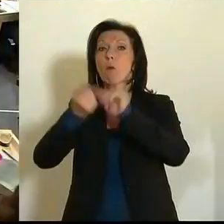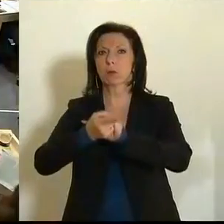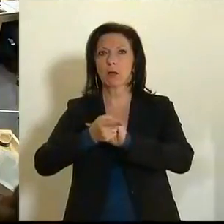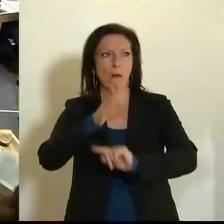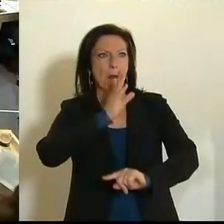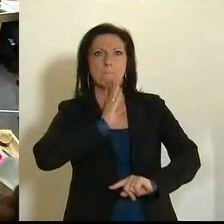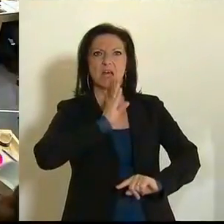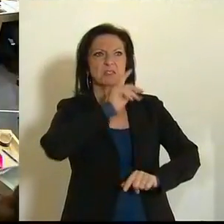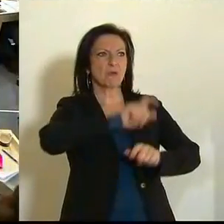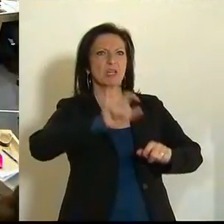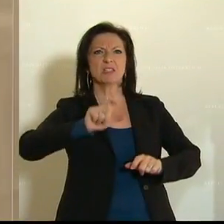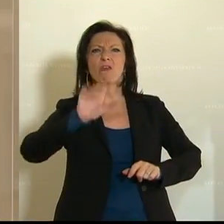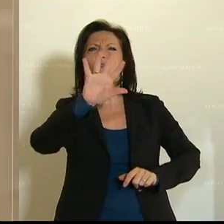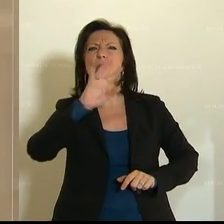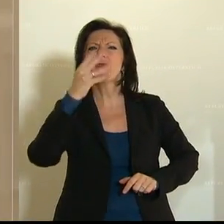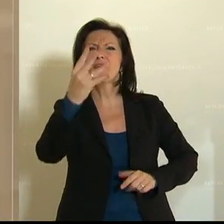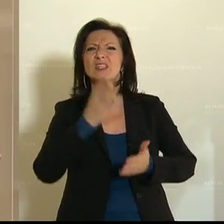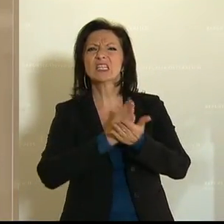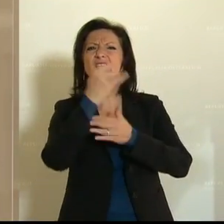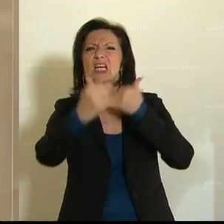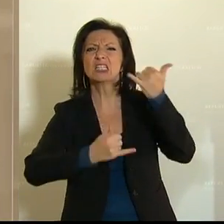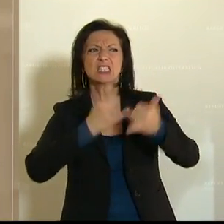45 Jahre lang gearbeitet haben.